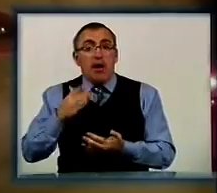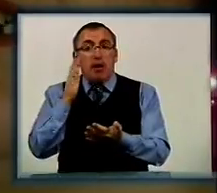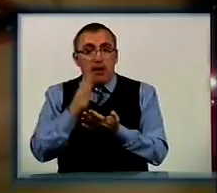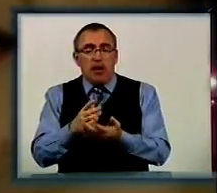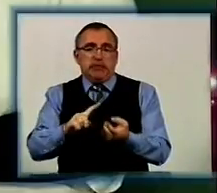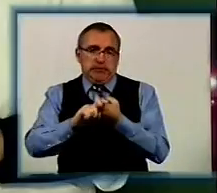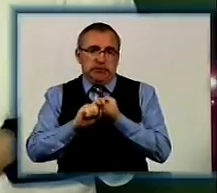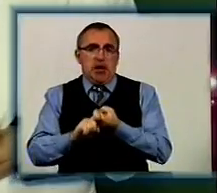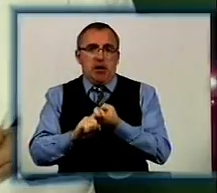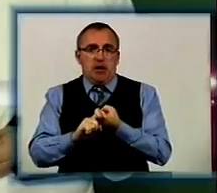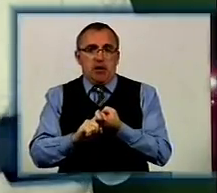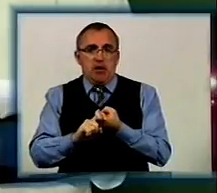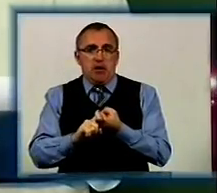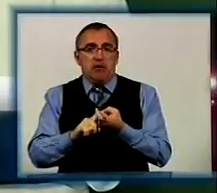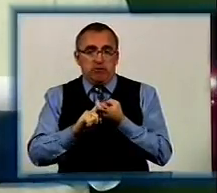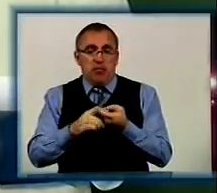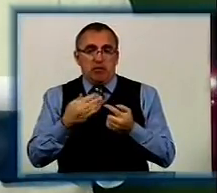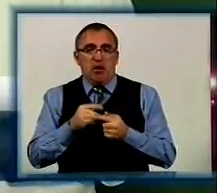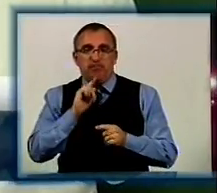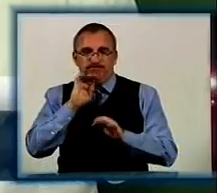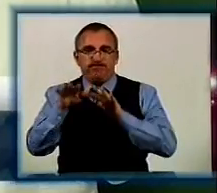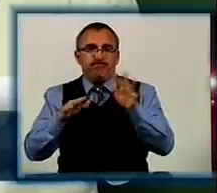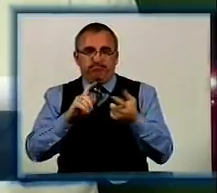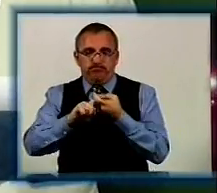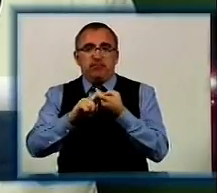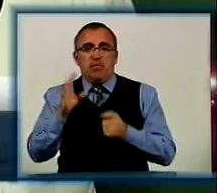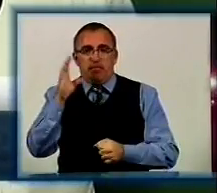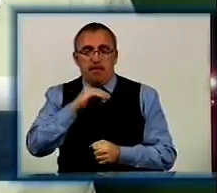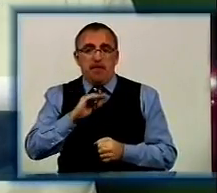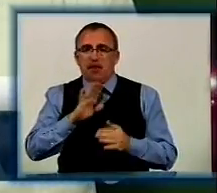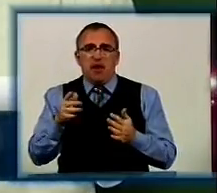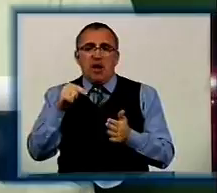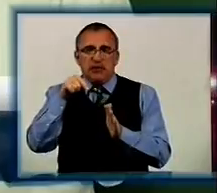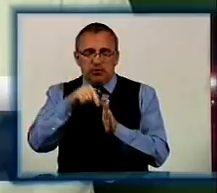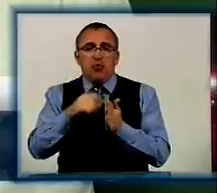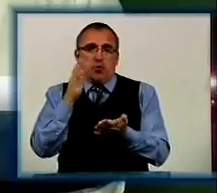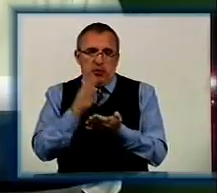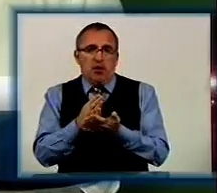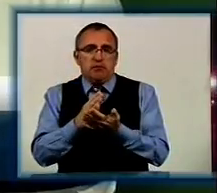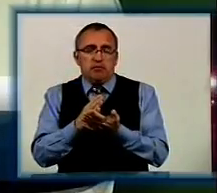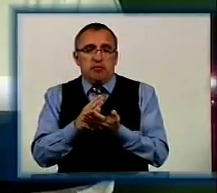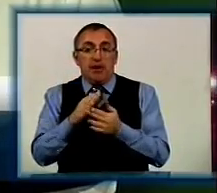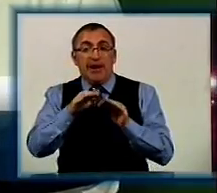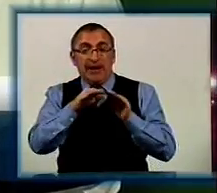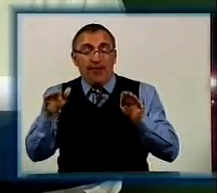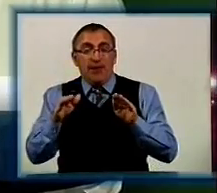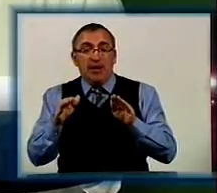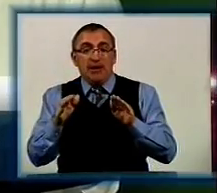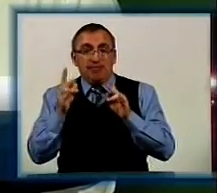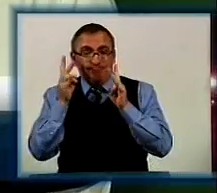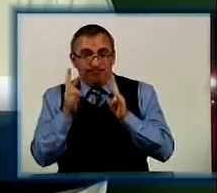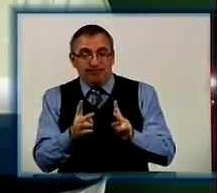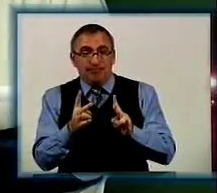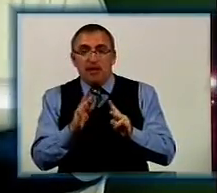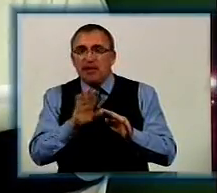заразною. Бактеріовиділення є. Незначне бактеріовиділення є. Рівень загрози, не